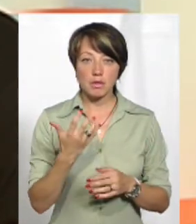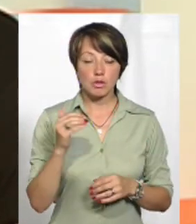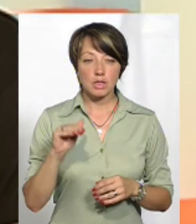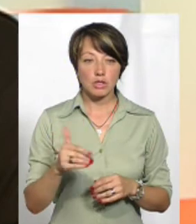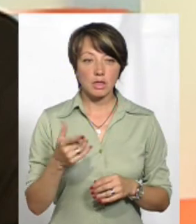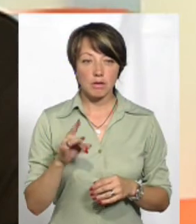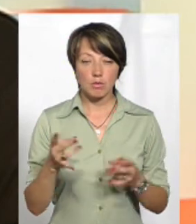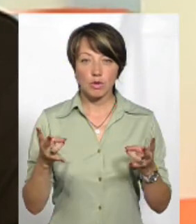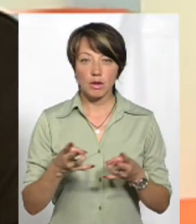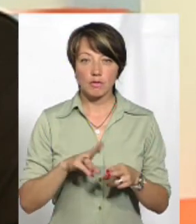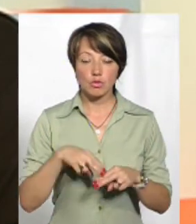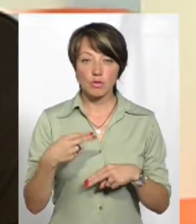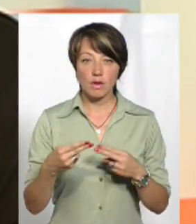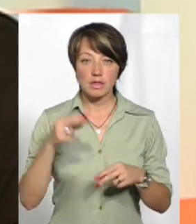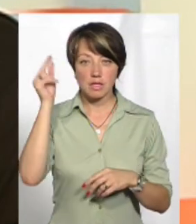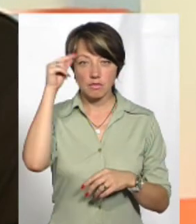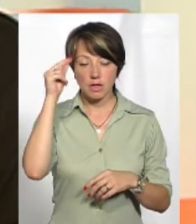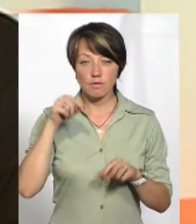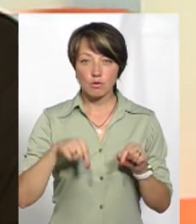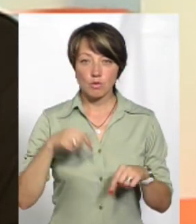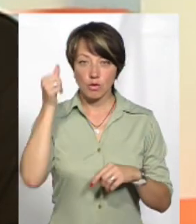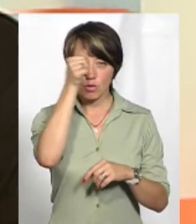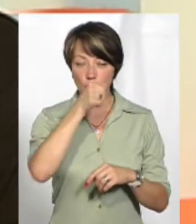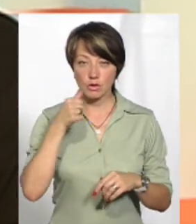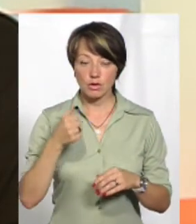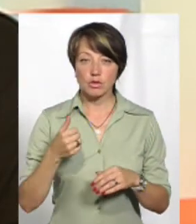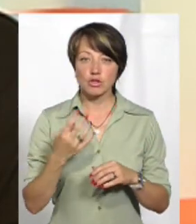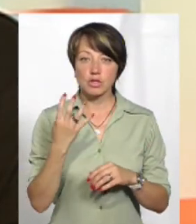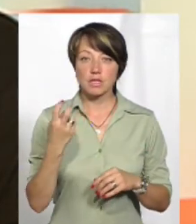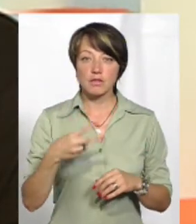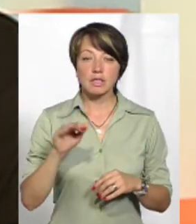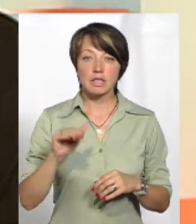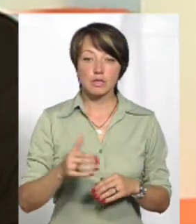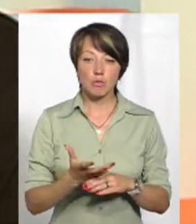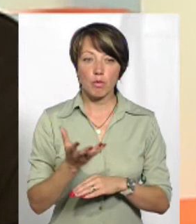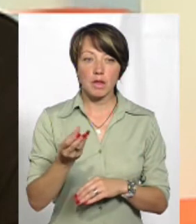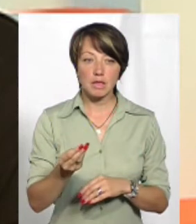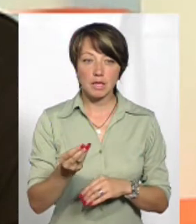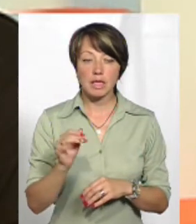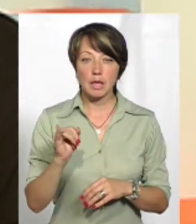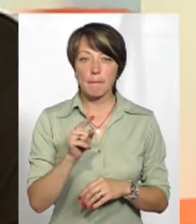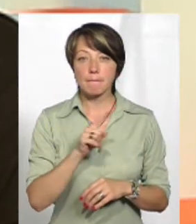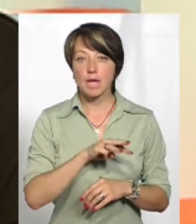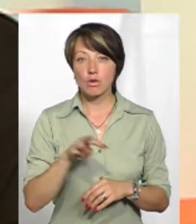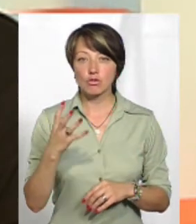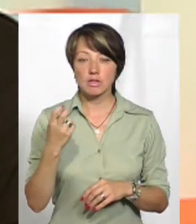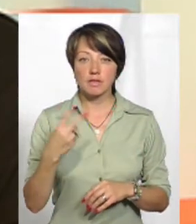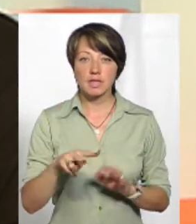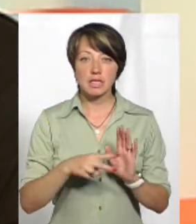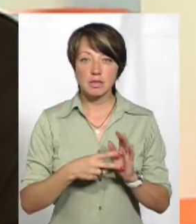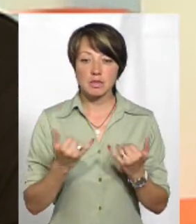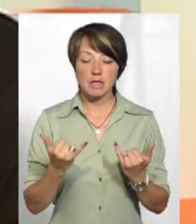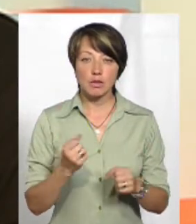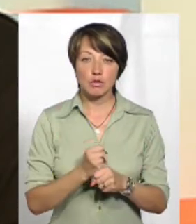тисяч гривень потреба відшкодування за навчання. В цьому році ми вже 420 тисяч проплатили. І 1 мільйон 427